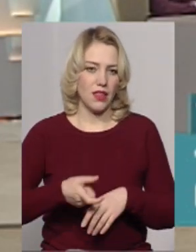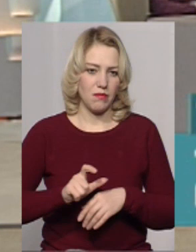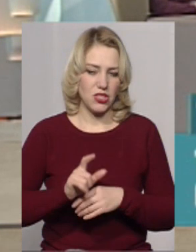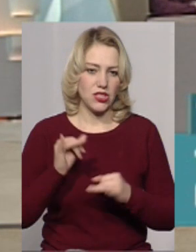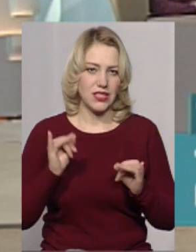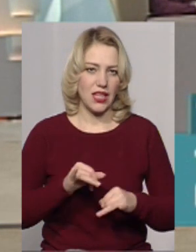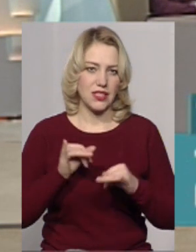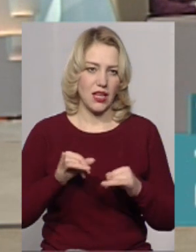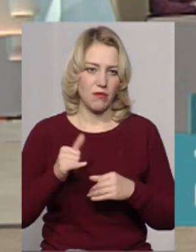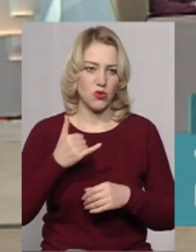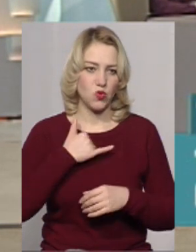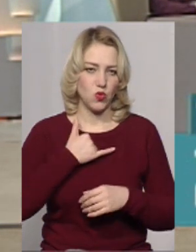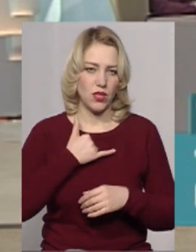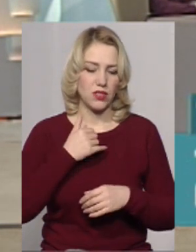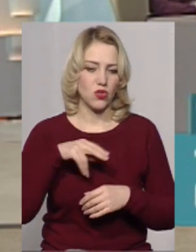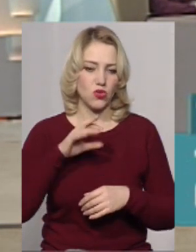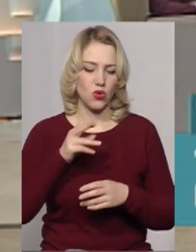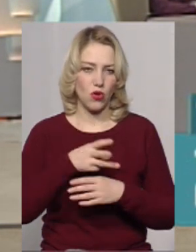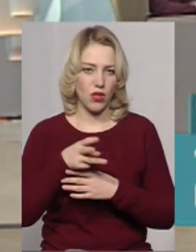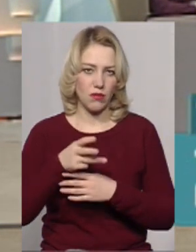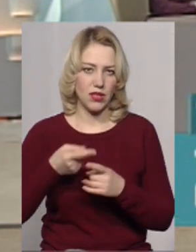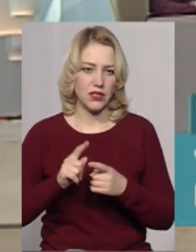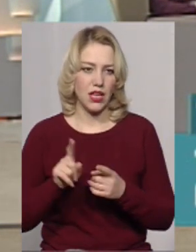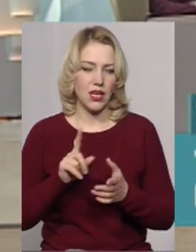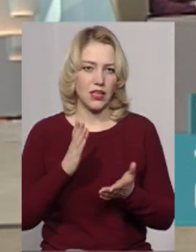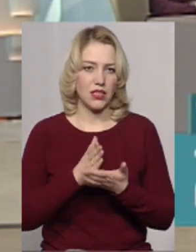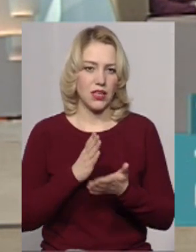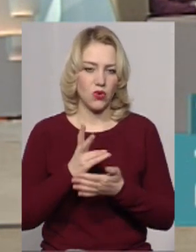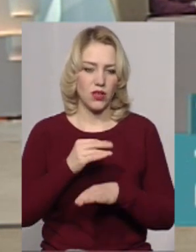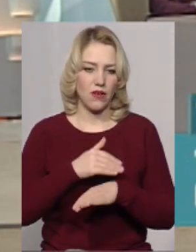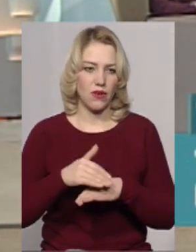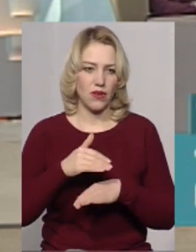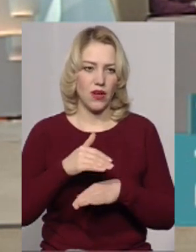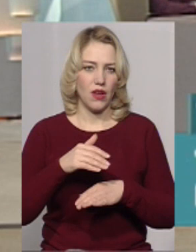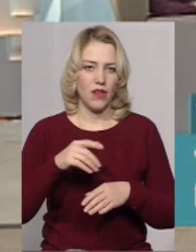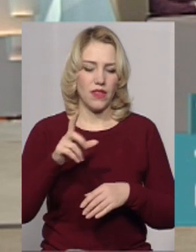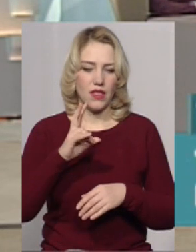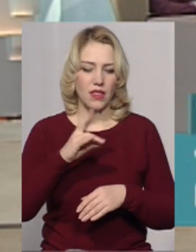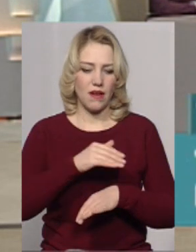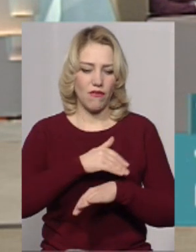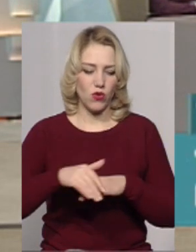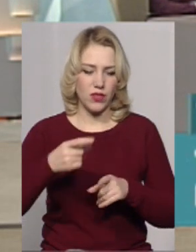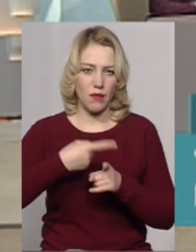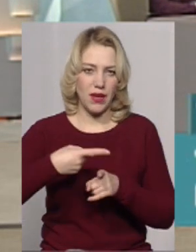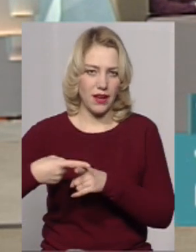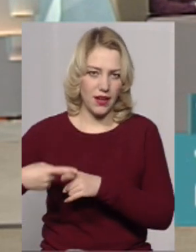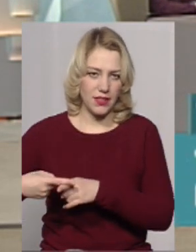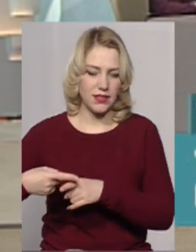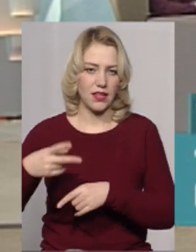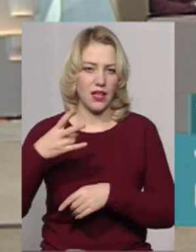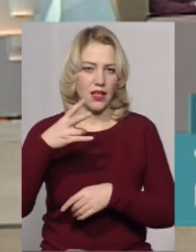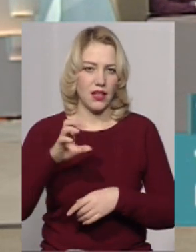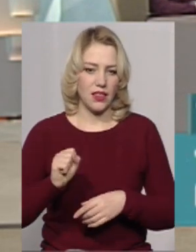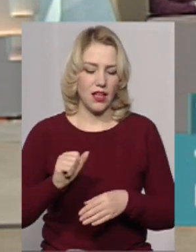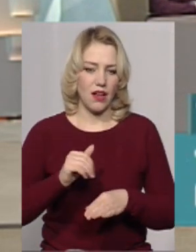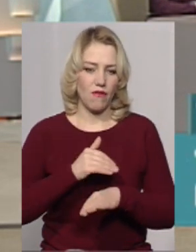зацікавленість в нас щодо камер, це які розміщені на вулично-шляховій мережі, це на перехрестях, на